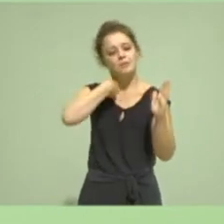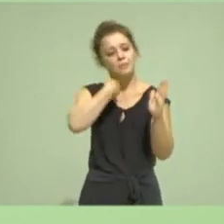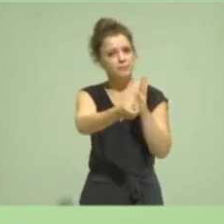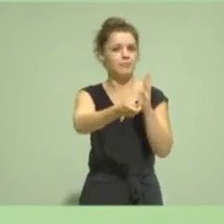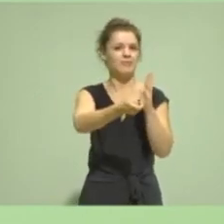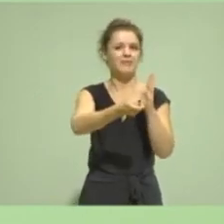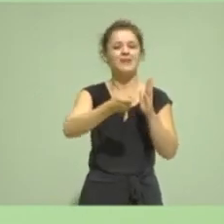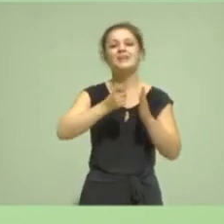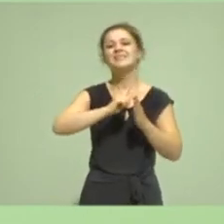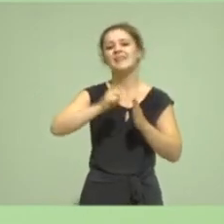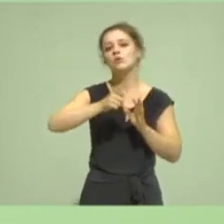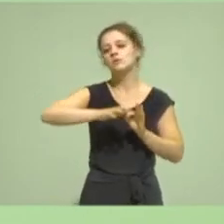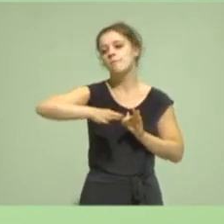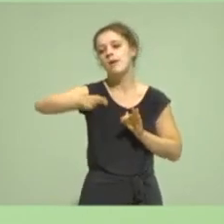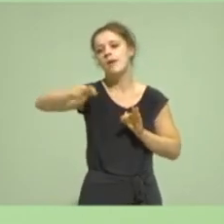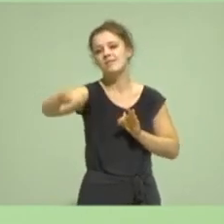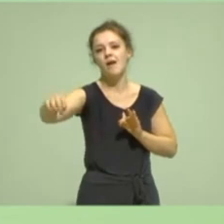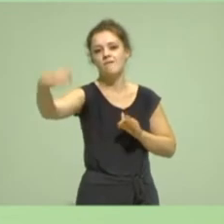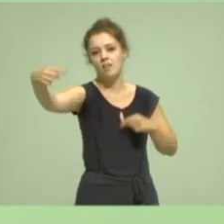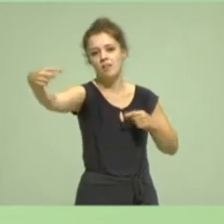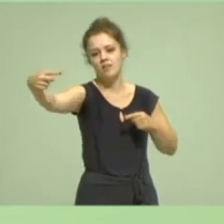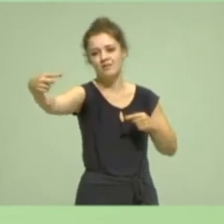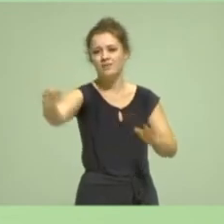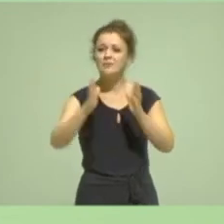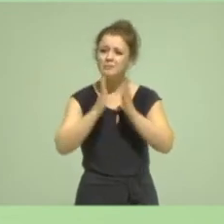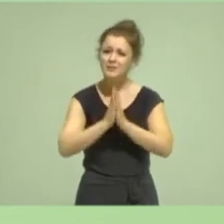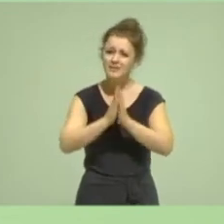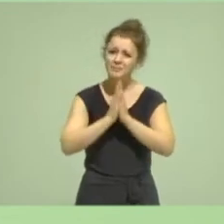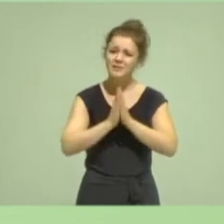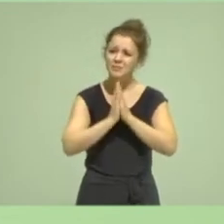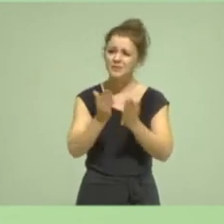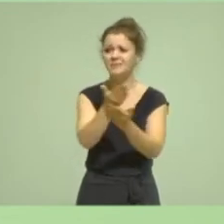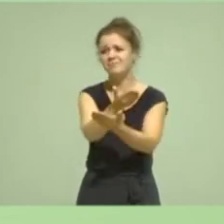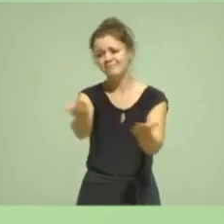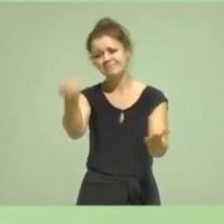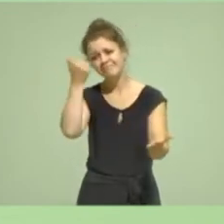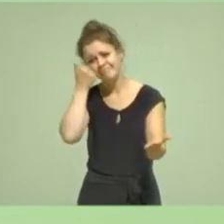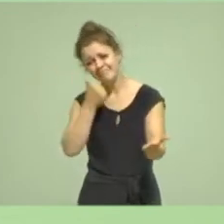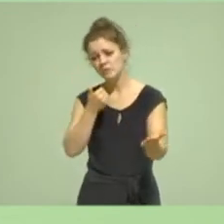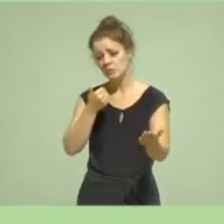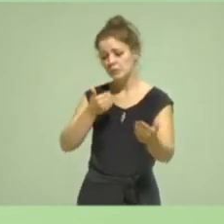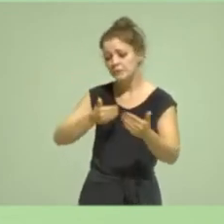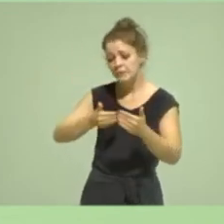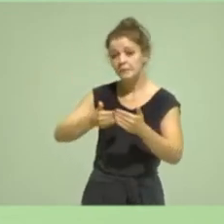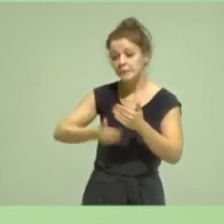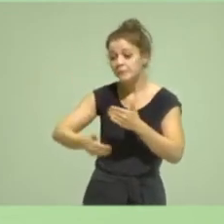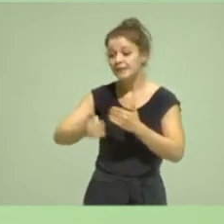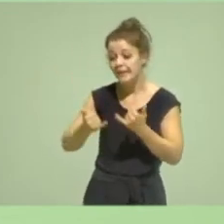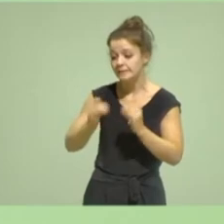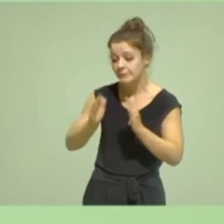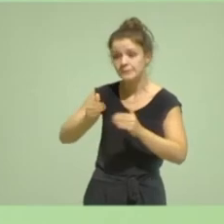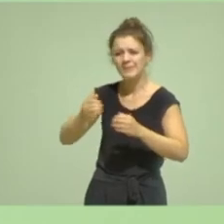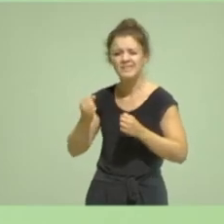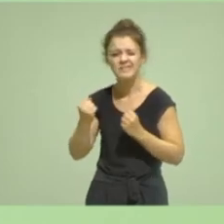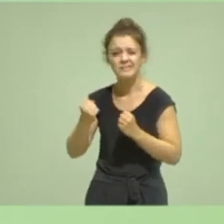Und ich bitte euch, dass ihr nach Kräften überall dort, wo es jetzt ins harte Arbeiten geht, wo wir